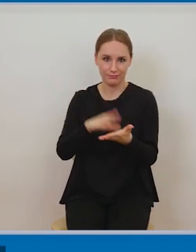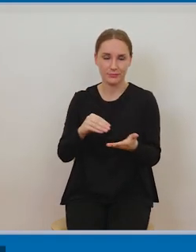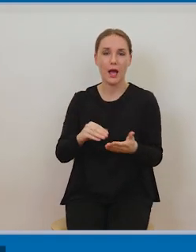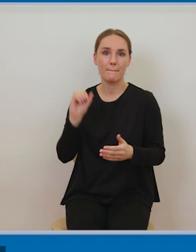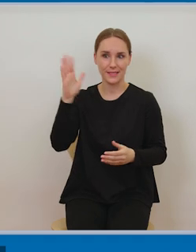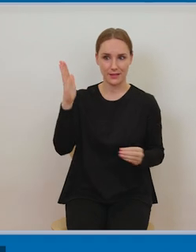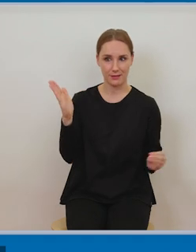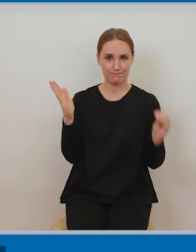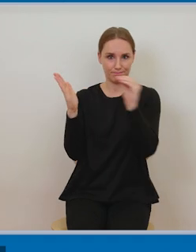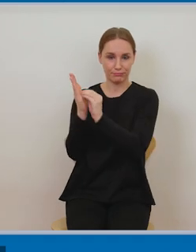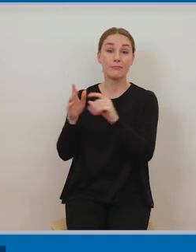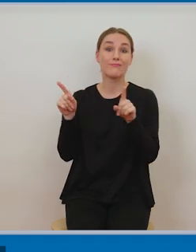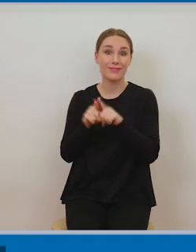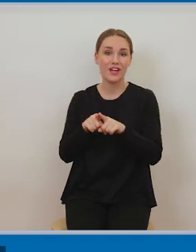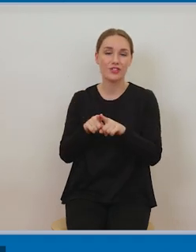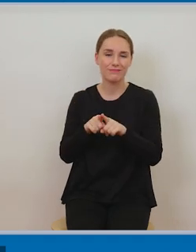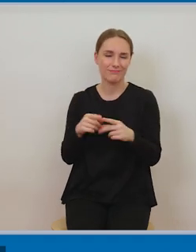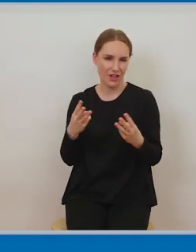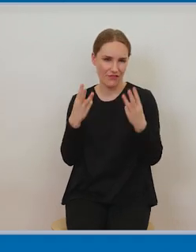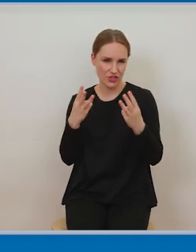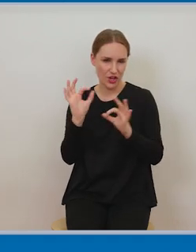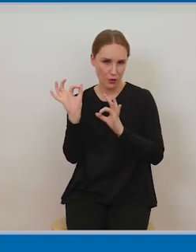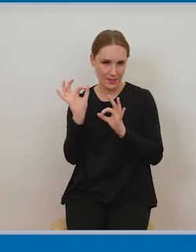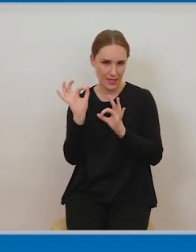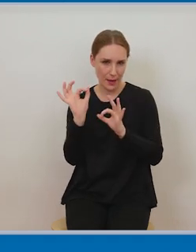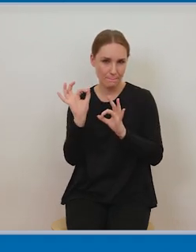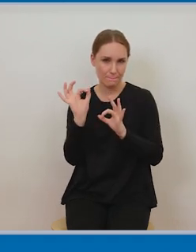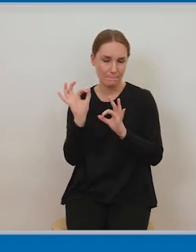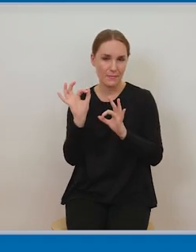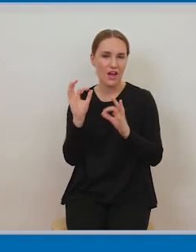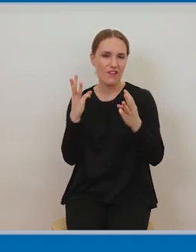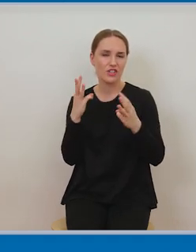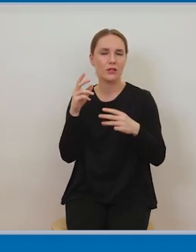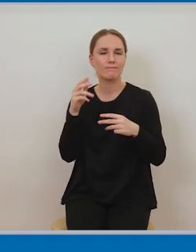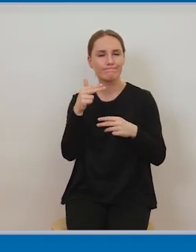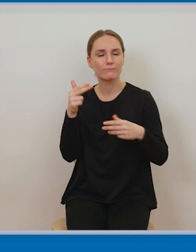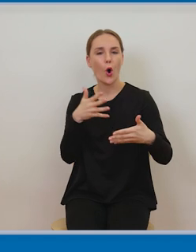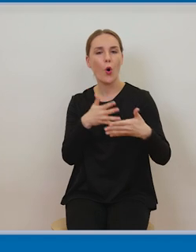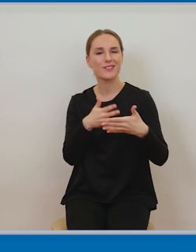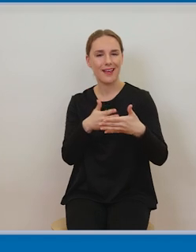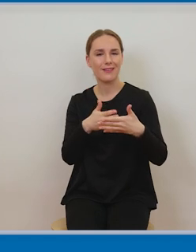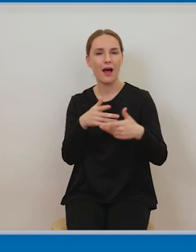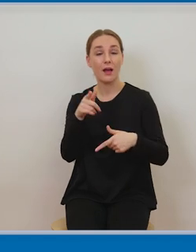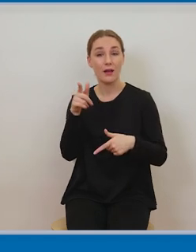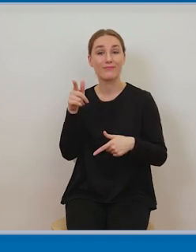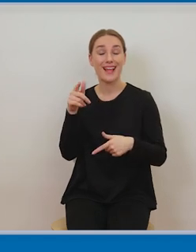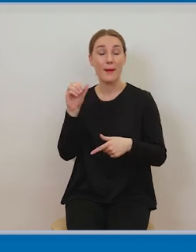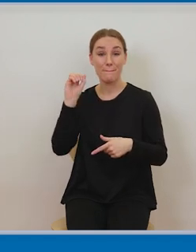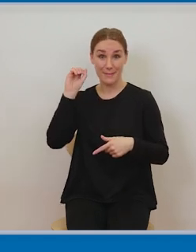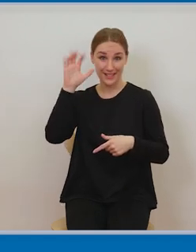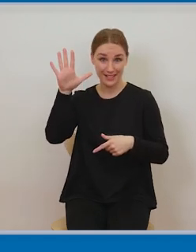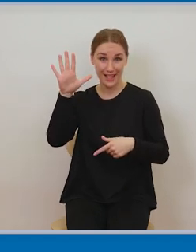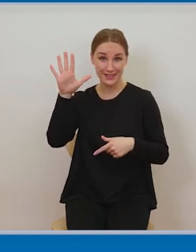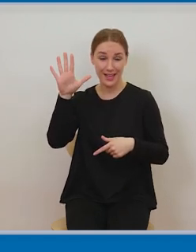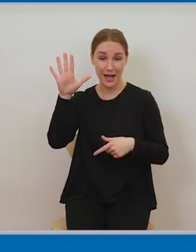istotny dla oceny tego stanu faktycznego, ta prezentacja została umieszczona przez szkołę na ogólnie dostępnej